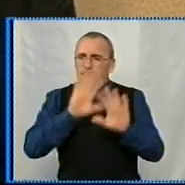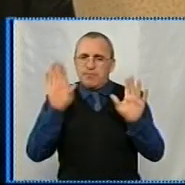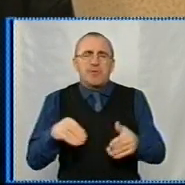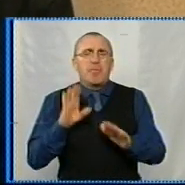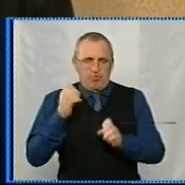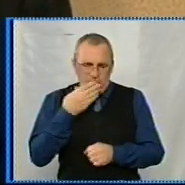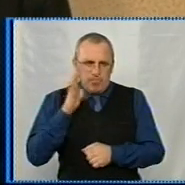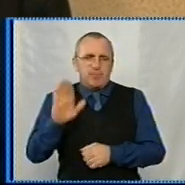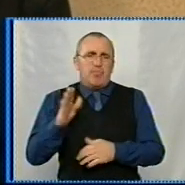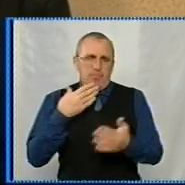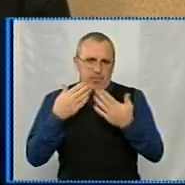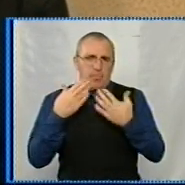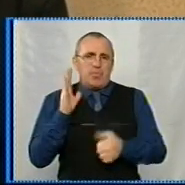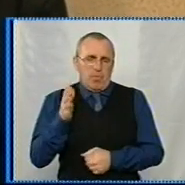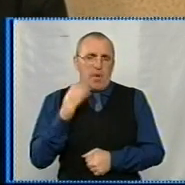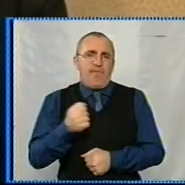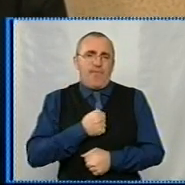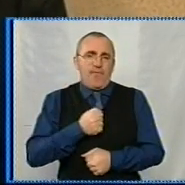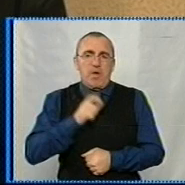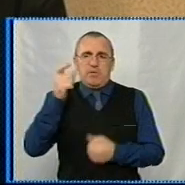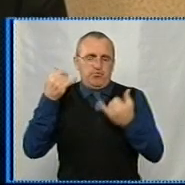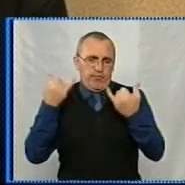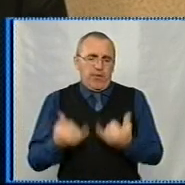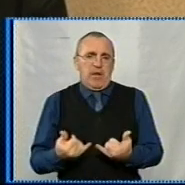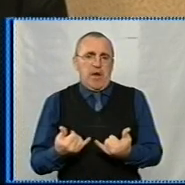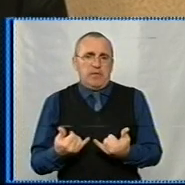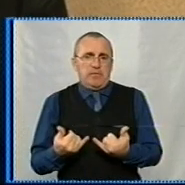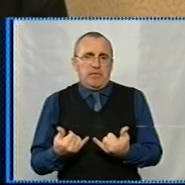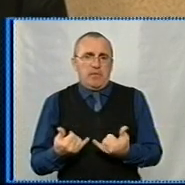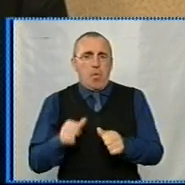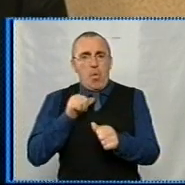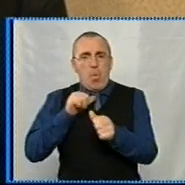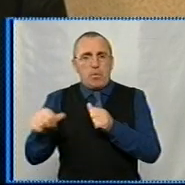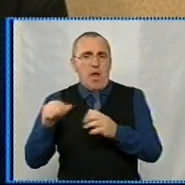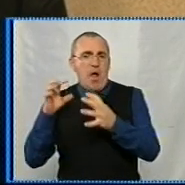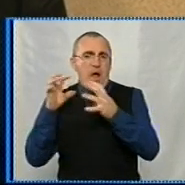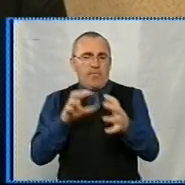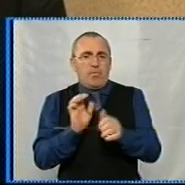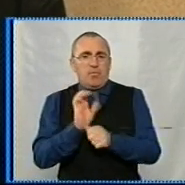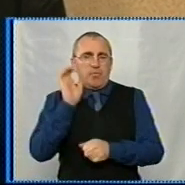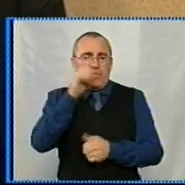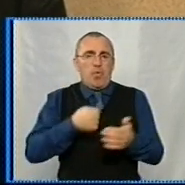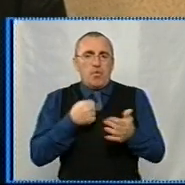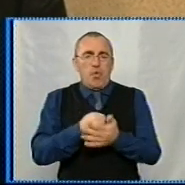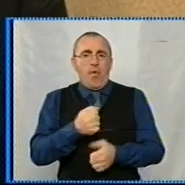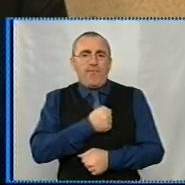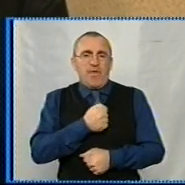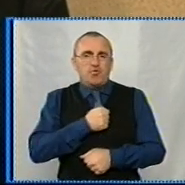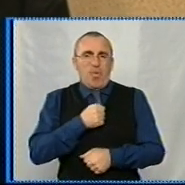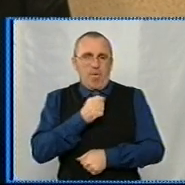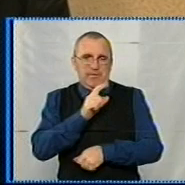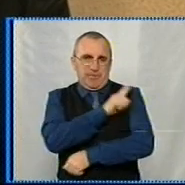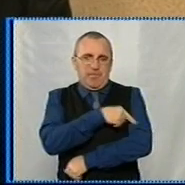поспілкуємось. Військових відразу, там, окремим автобусом їх направили до військового шпиталю,